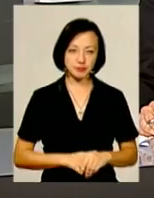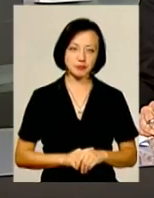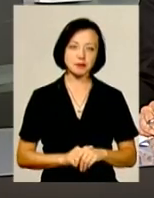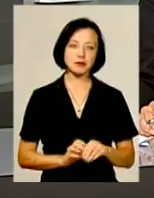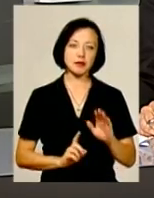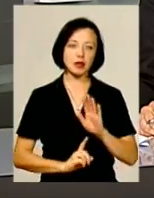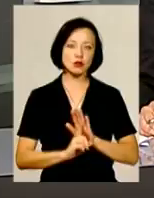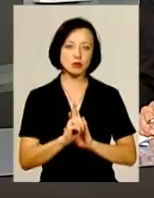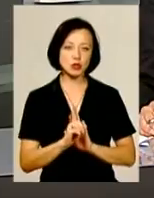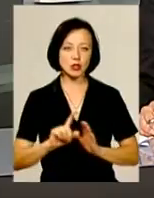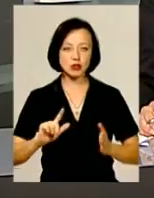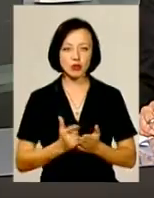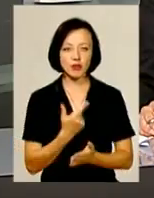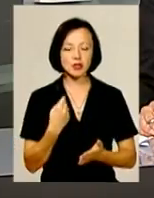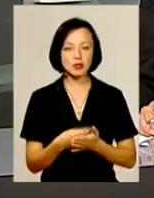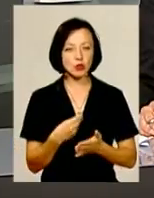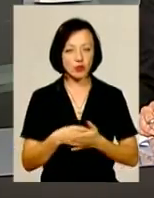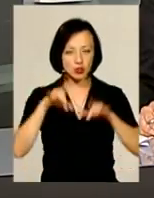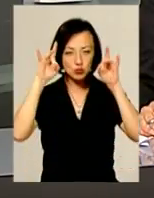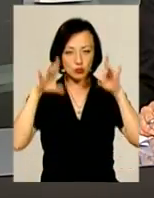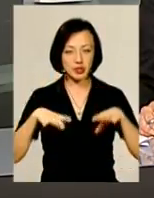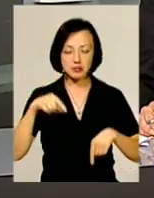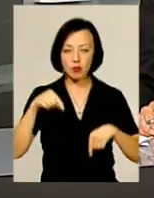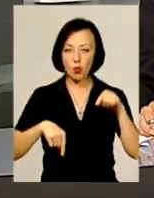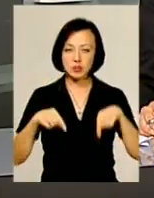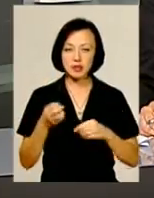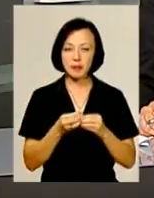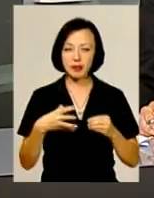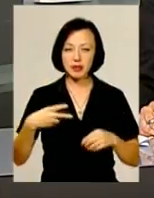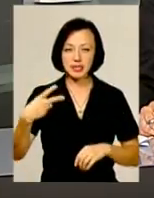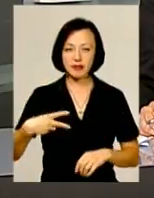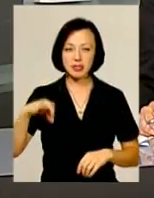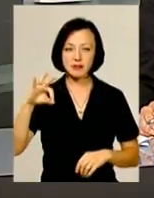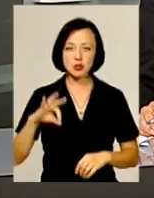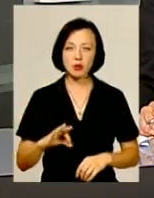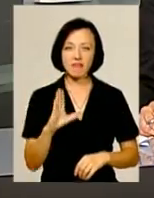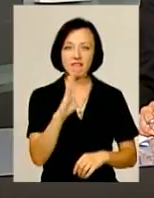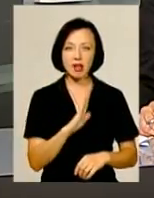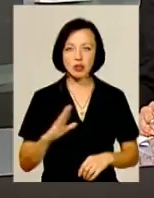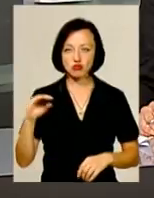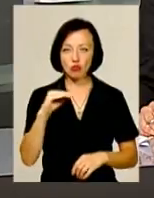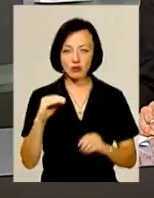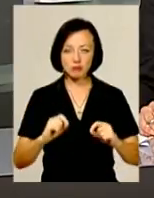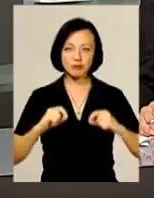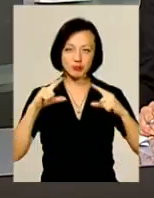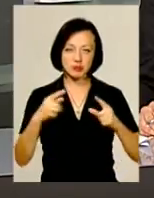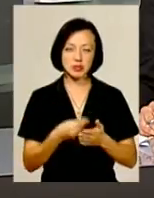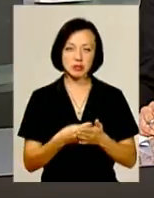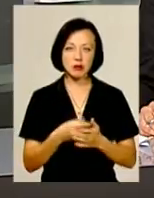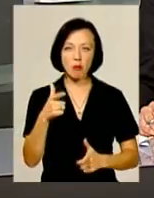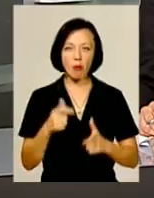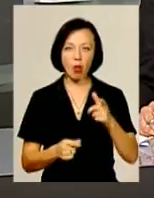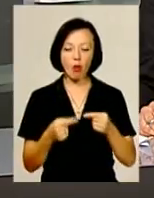Розпочинаємо із чергових цінових сюрпризів осені. На 15-20 відсотків у вересні-жовтні зростуть ціни на молоко та